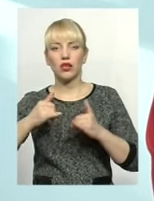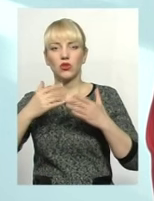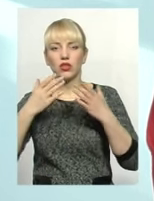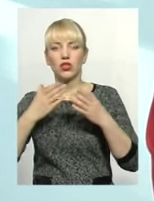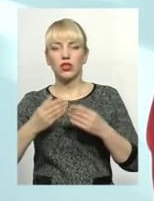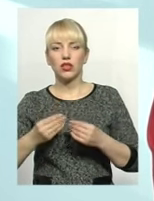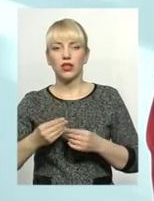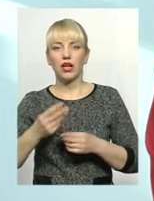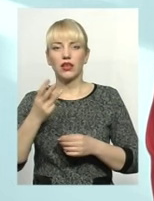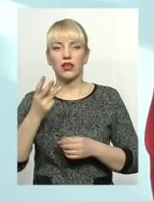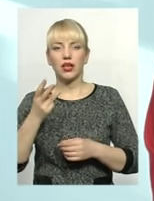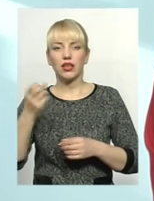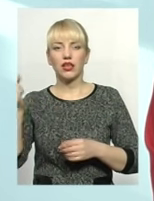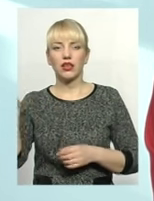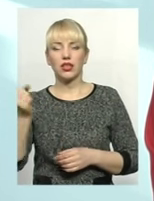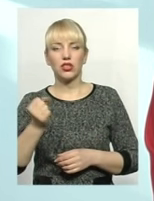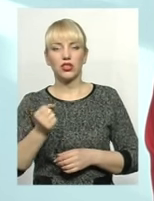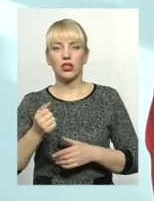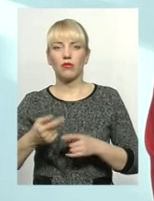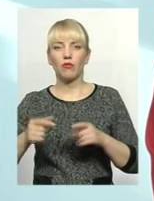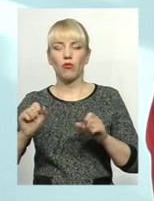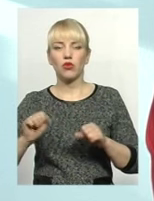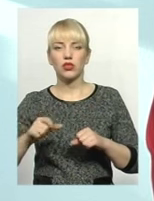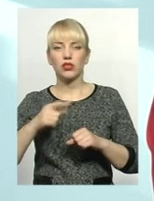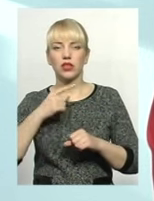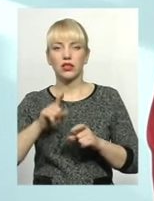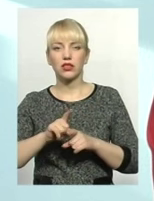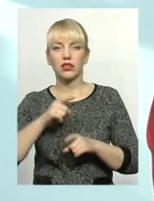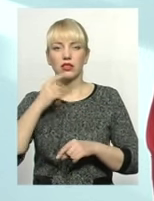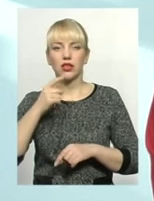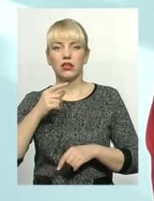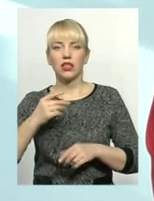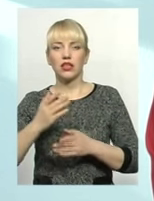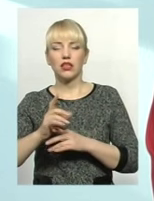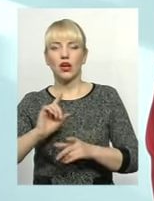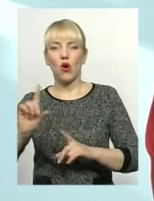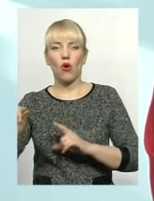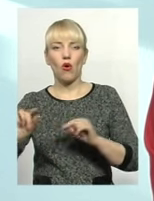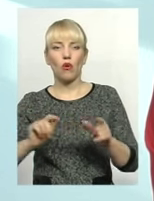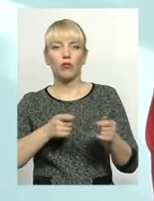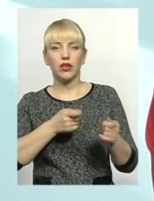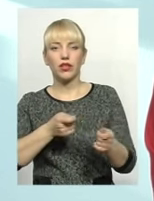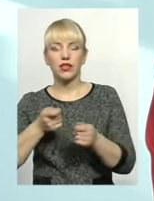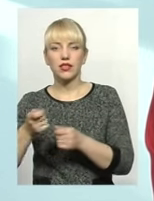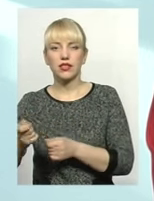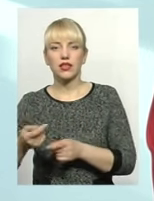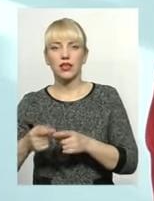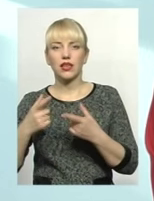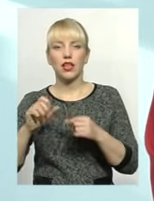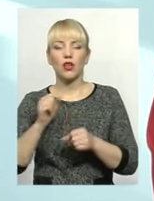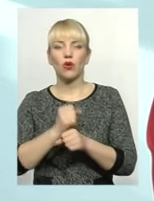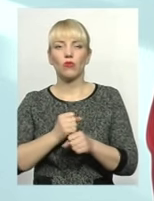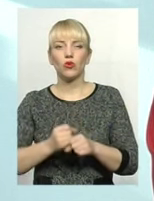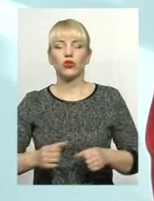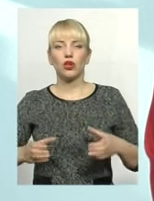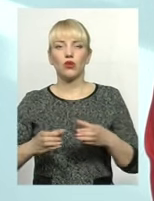вже третій тиждень, скажімо так, відбуваються об'їзди цих навчальних закладів, де робоча група